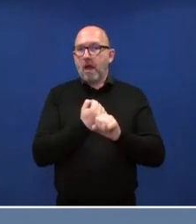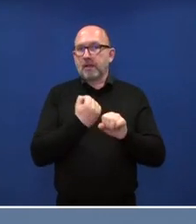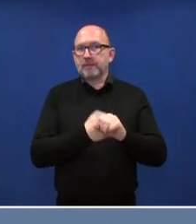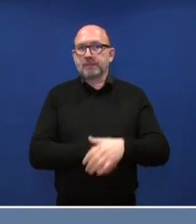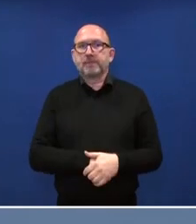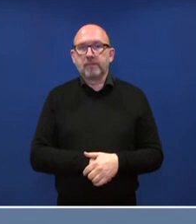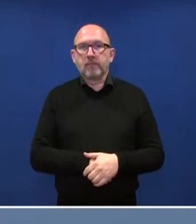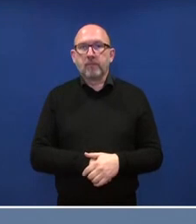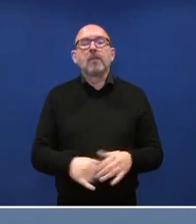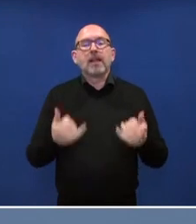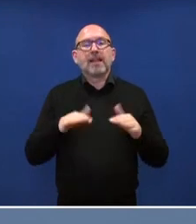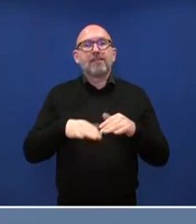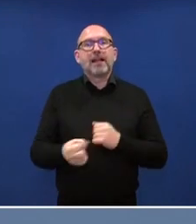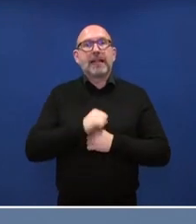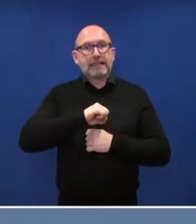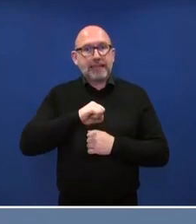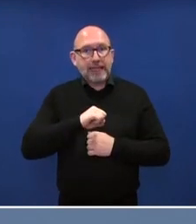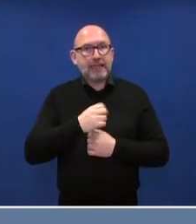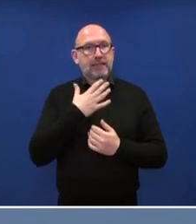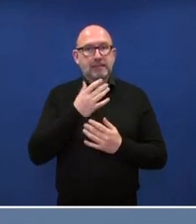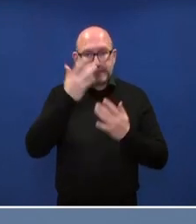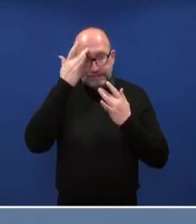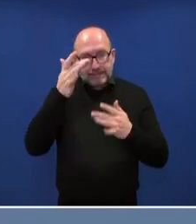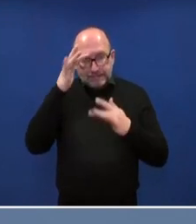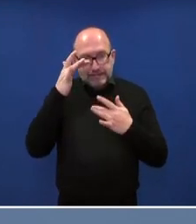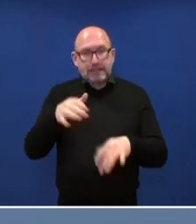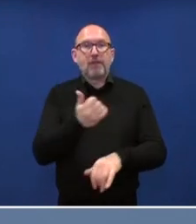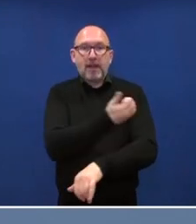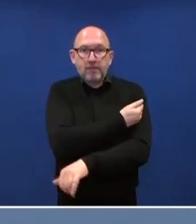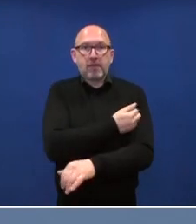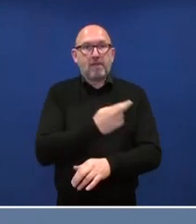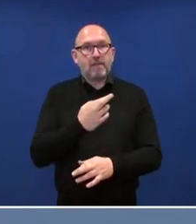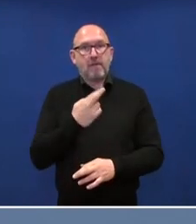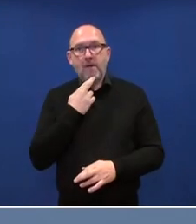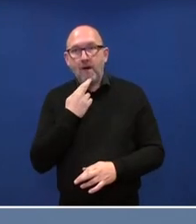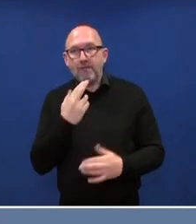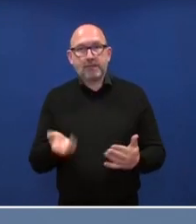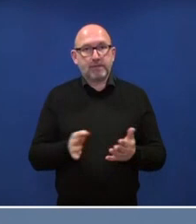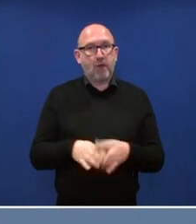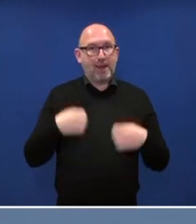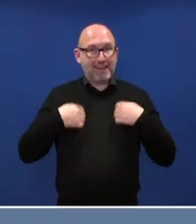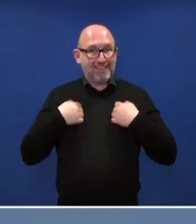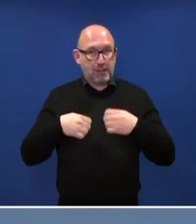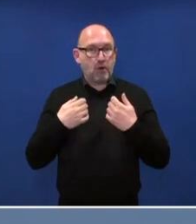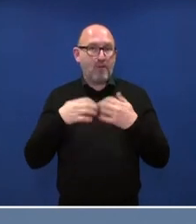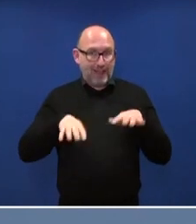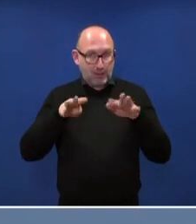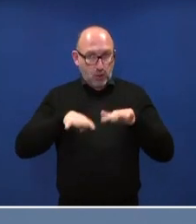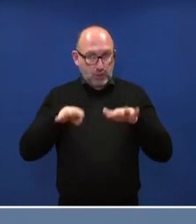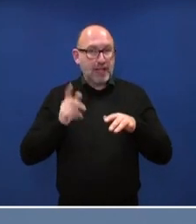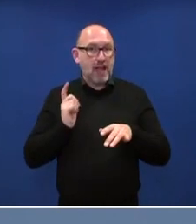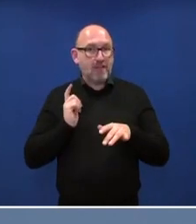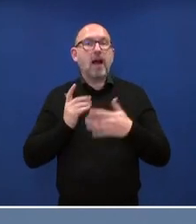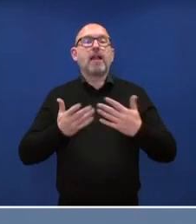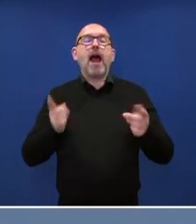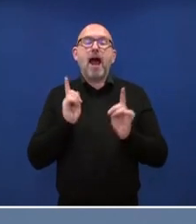sehr wir jetzt in diesem Fall natürlich dringlich auf die Zulassung des Impfstoffes gegen Covid-19 warten, bleibt